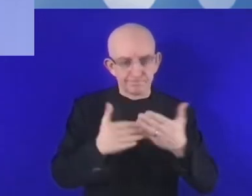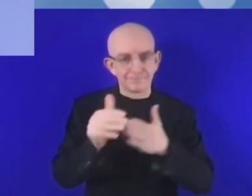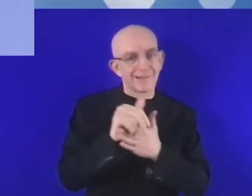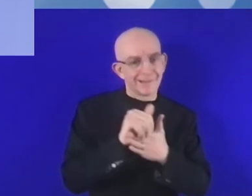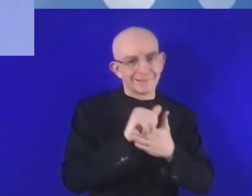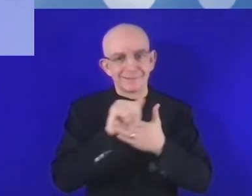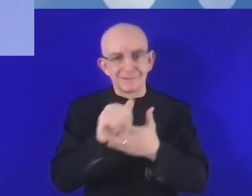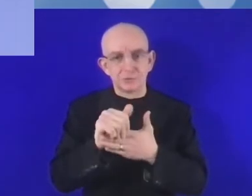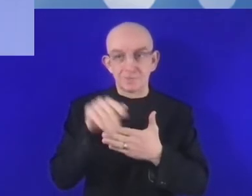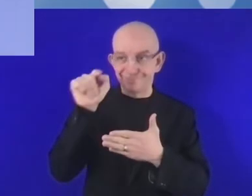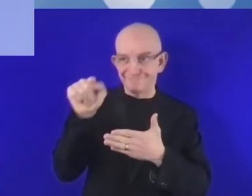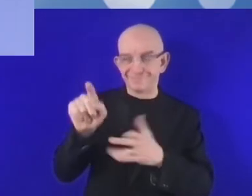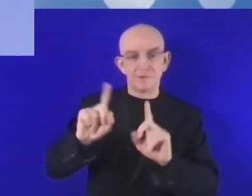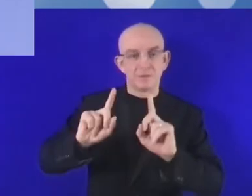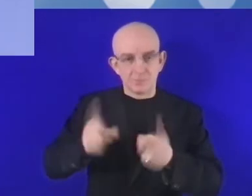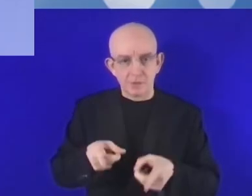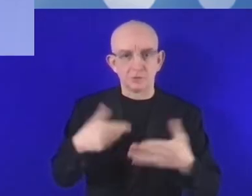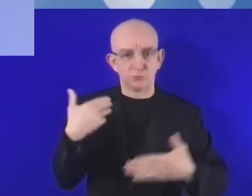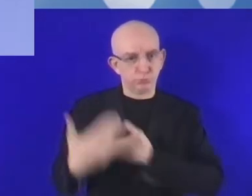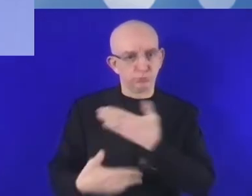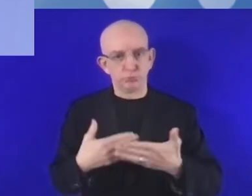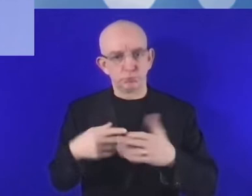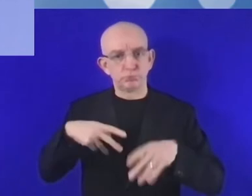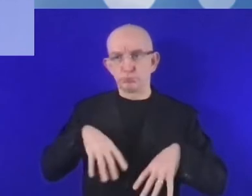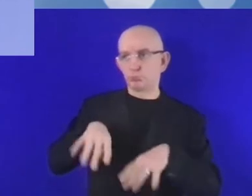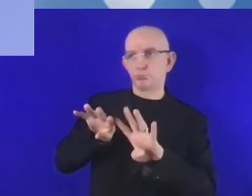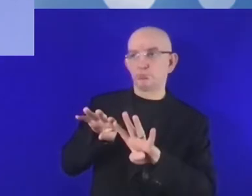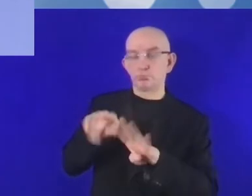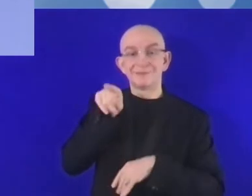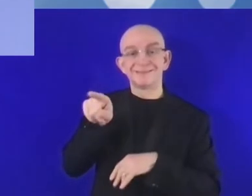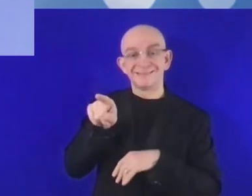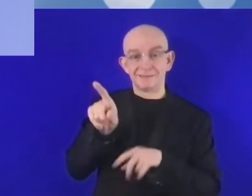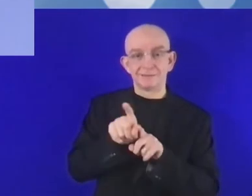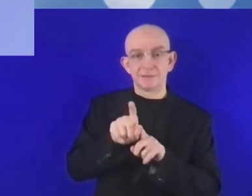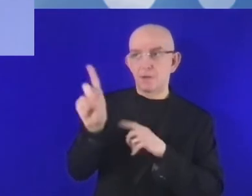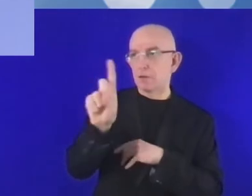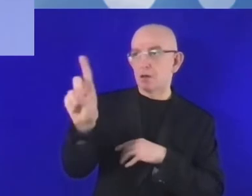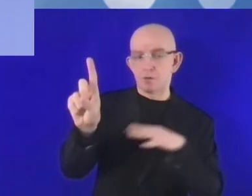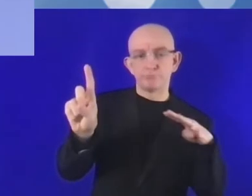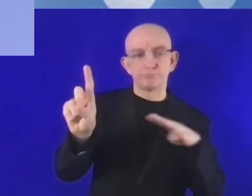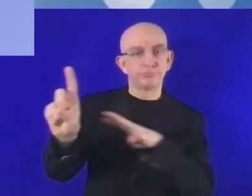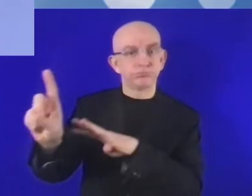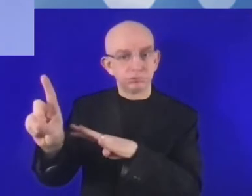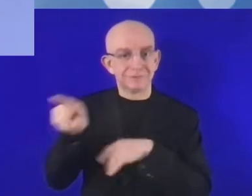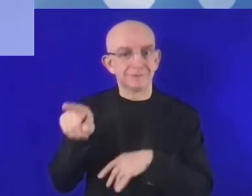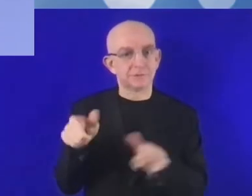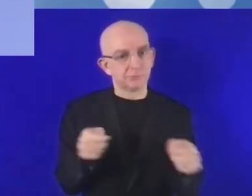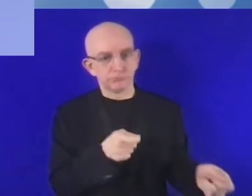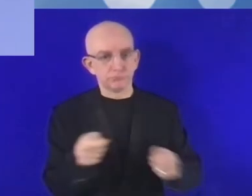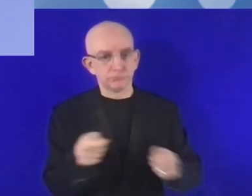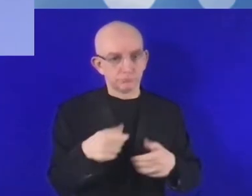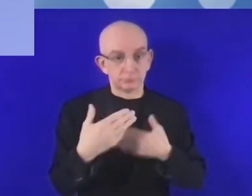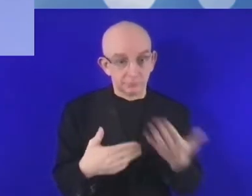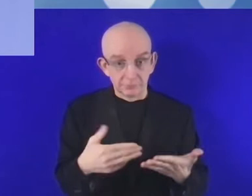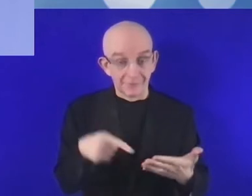wspomnieć, to konieczność odważnego przywództwa. Musimy wykorzystać potencjał, który się